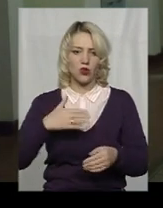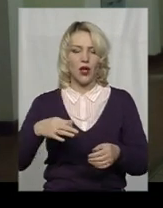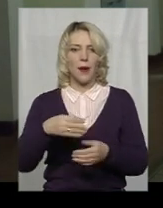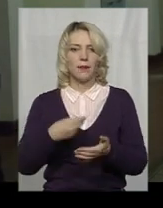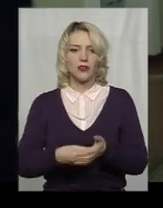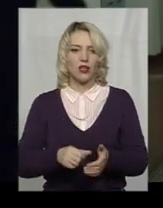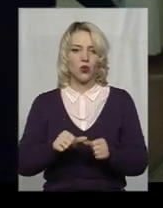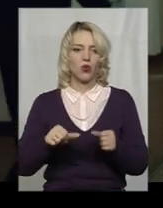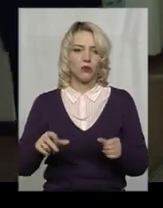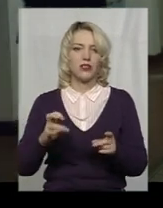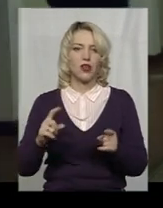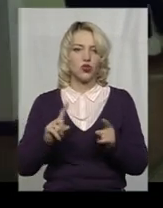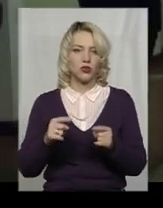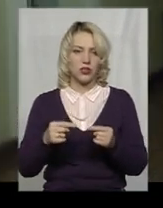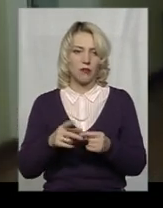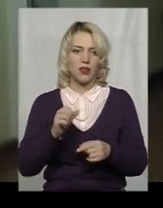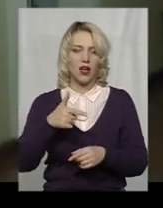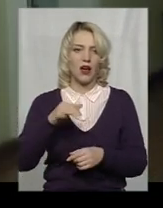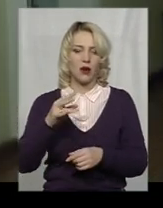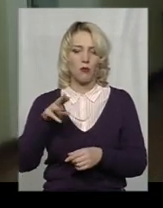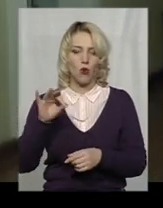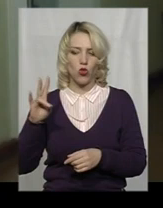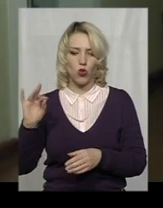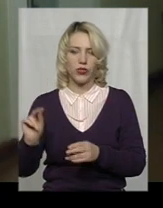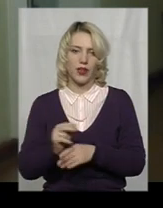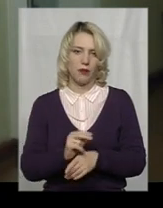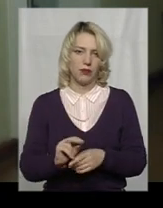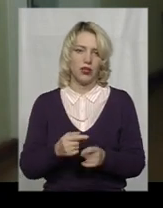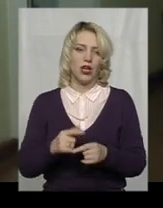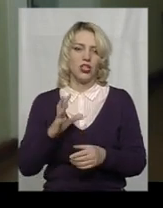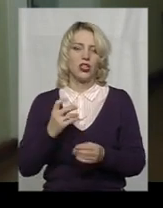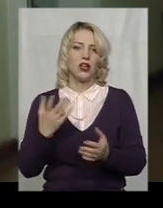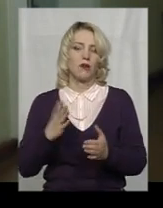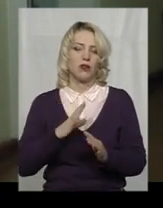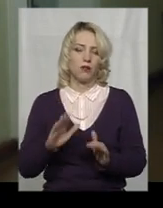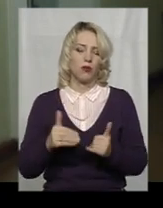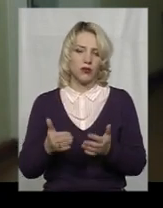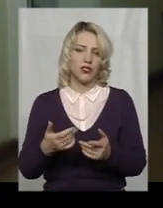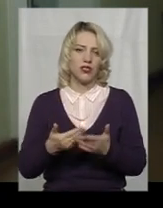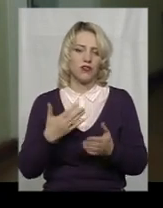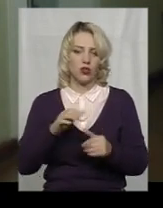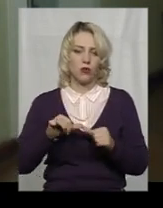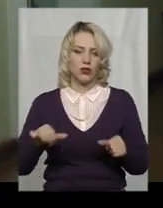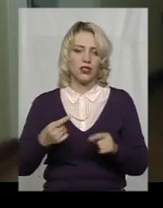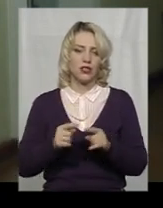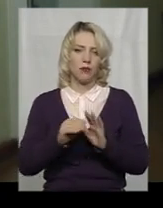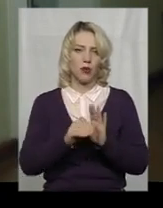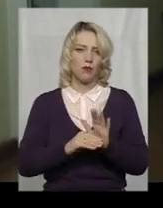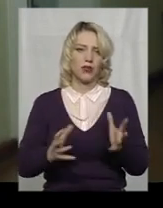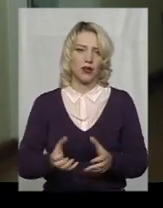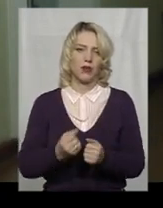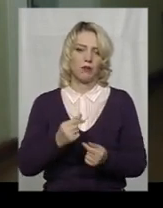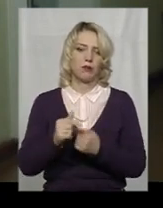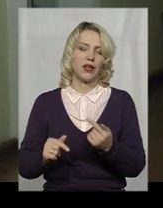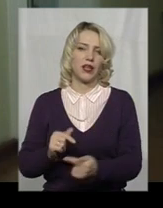стосовно, на що саме, на громонотерапію. Ще яка пропозиція вносилась від нашої бюджетної комісії, це стосується програми підтримки підприємництва,